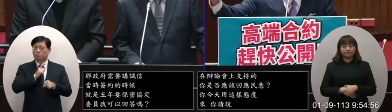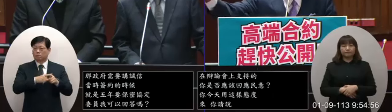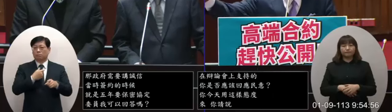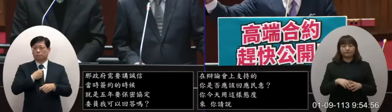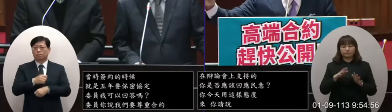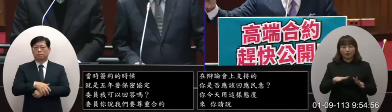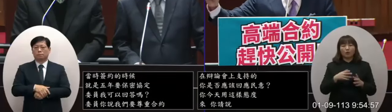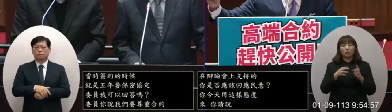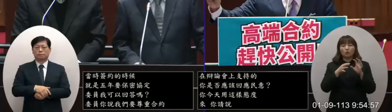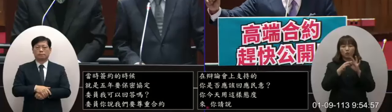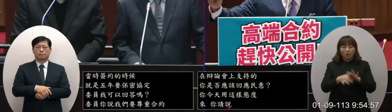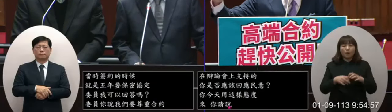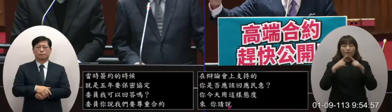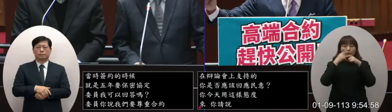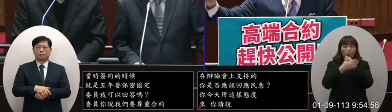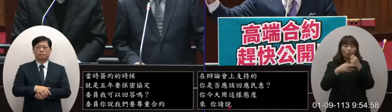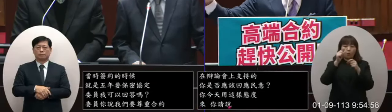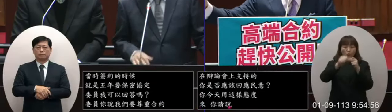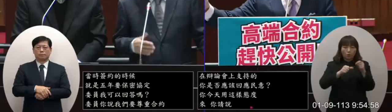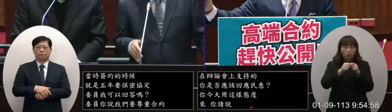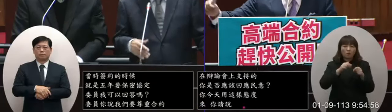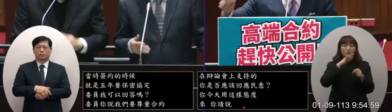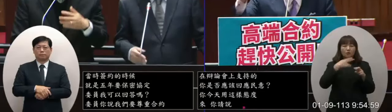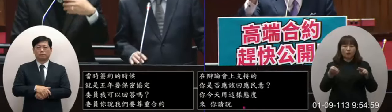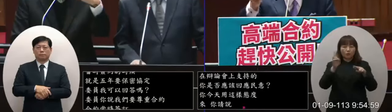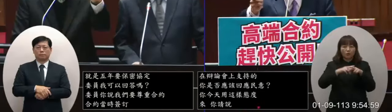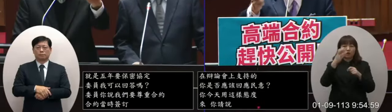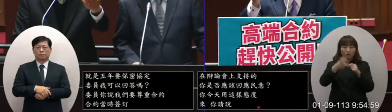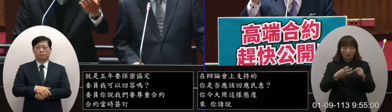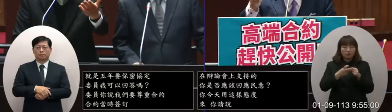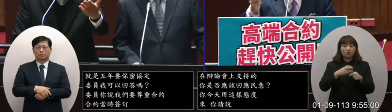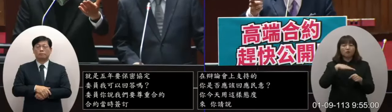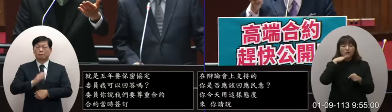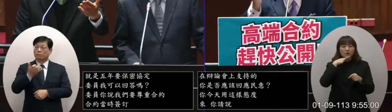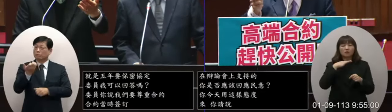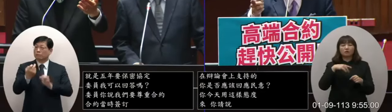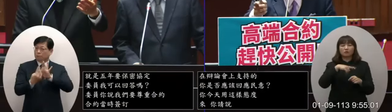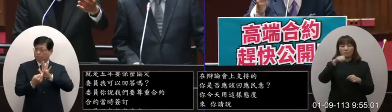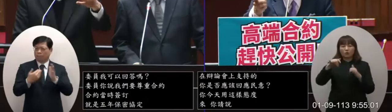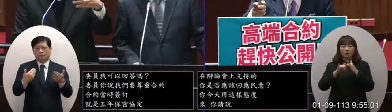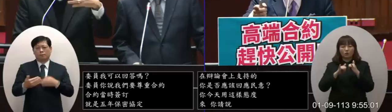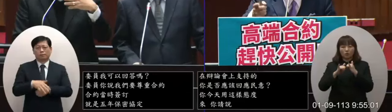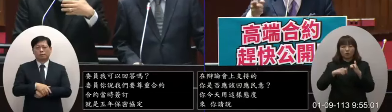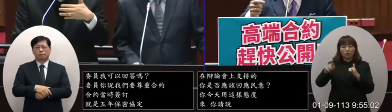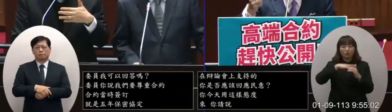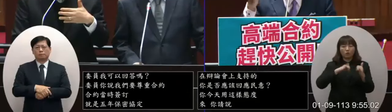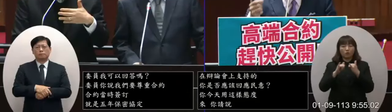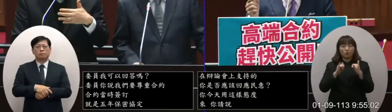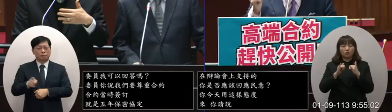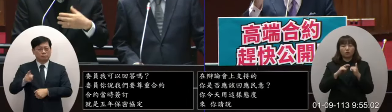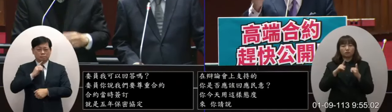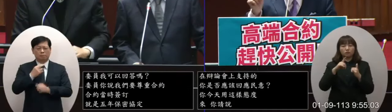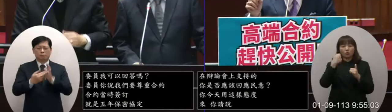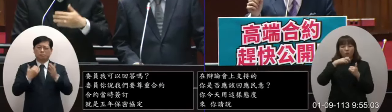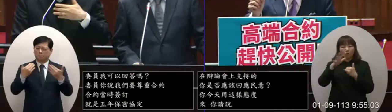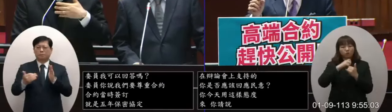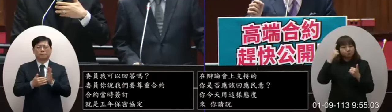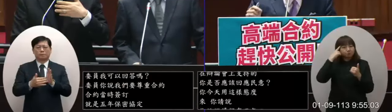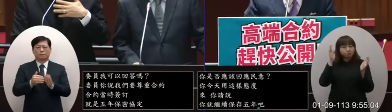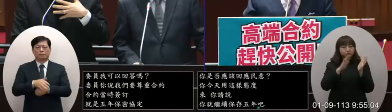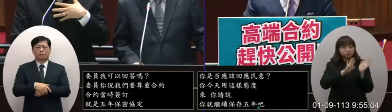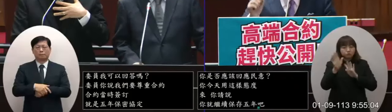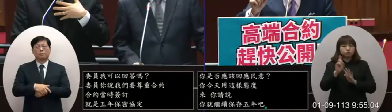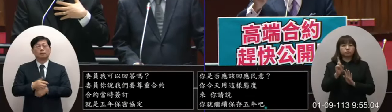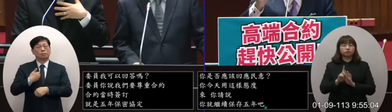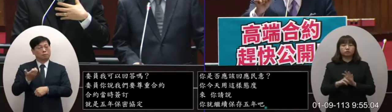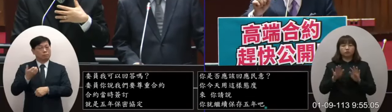進行那你就繼續保存五年吧然後資料再繼續封存三次你看看你看看全體國人的全體國人的感受是